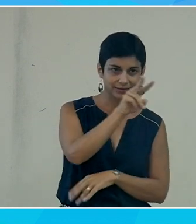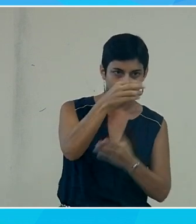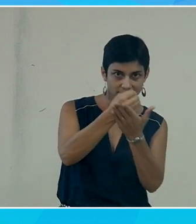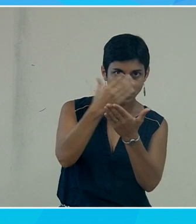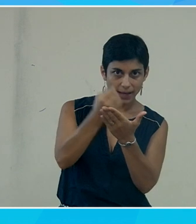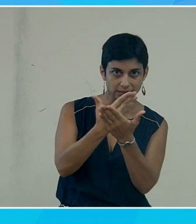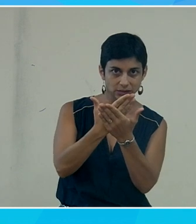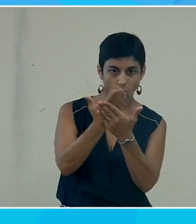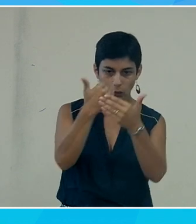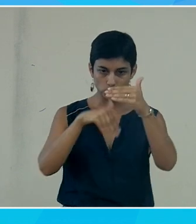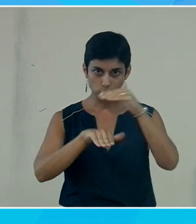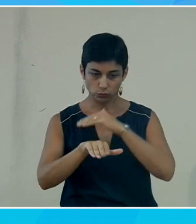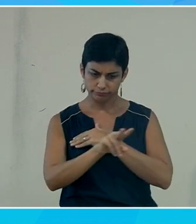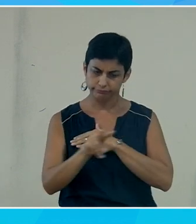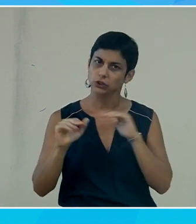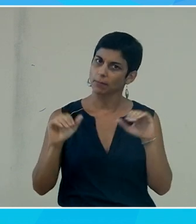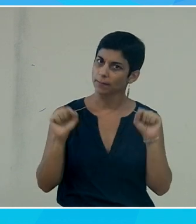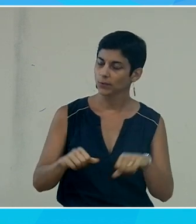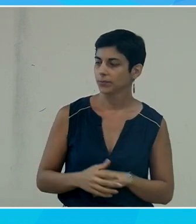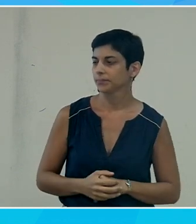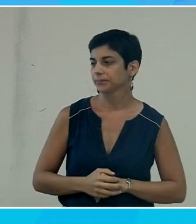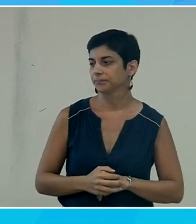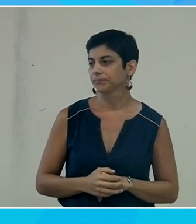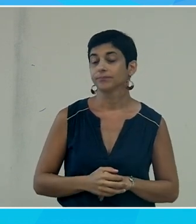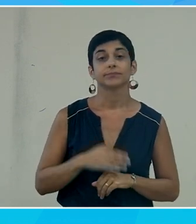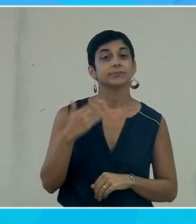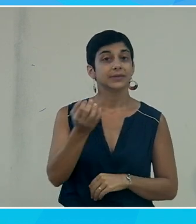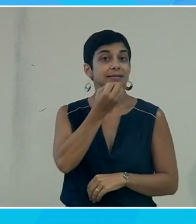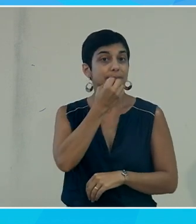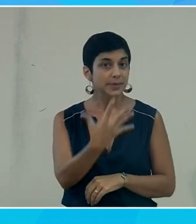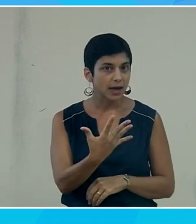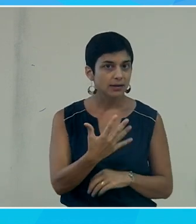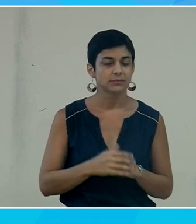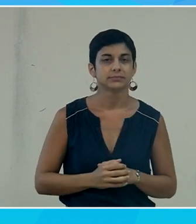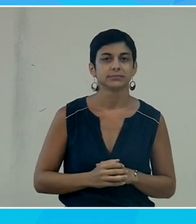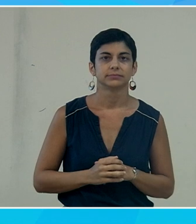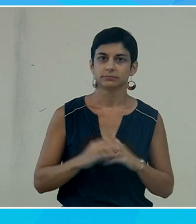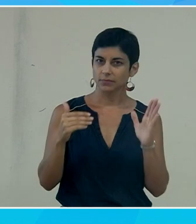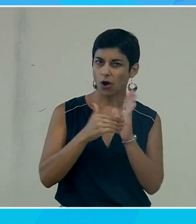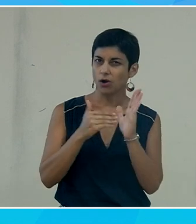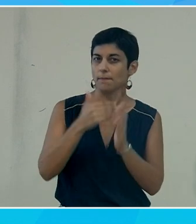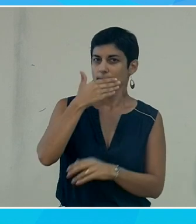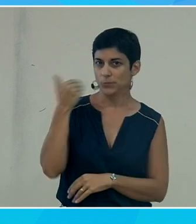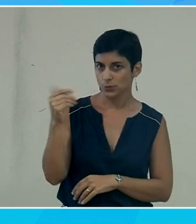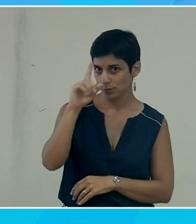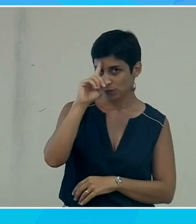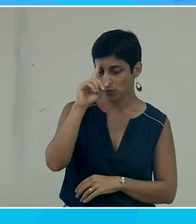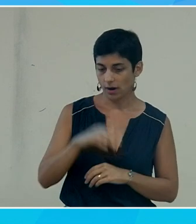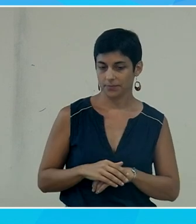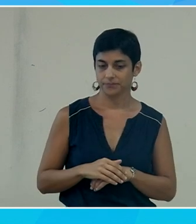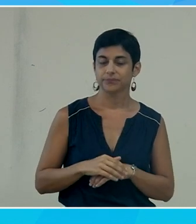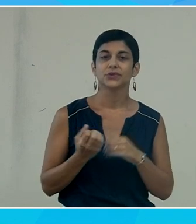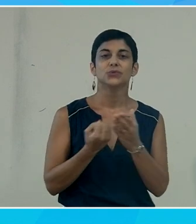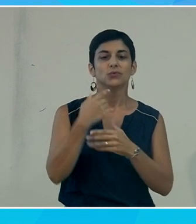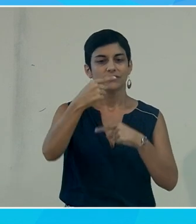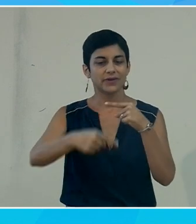qui est sous le pointeur. Alors ça, c'est très bien mais on va même beaucoup plus loin puisqu'on a sorti une nouvelle version